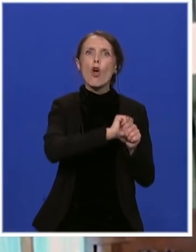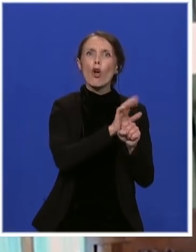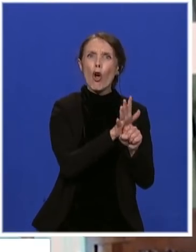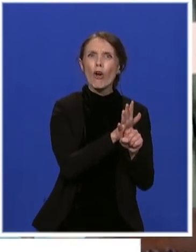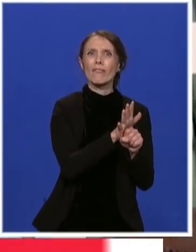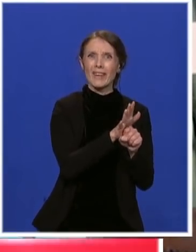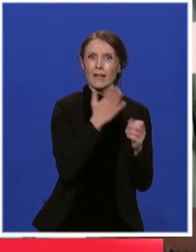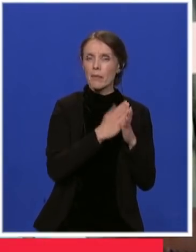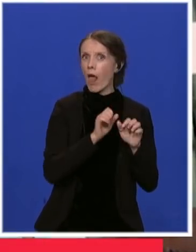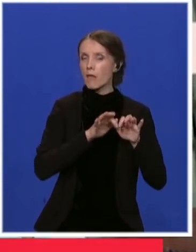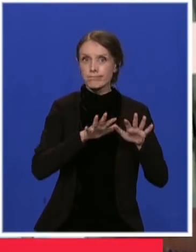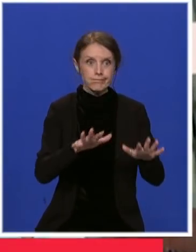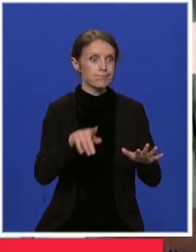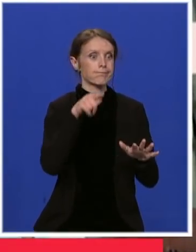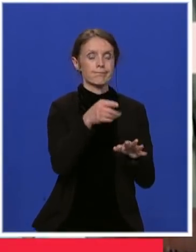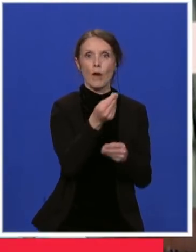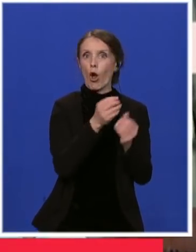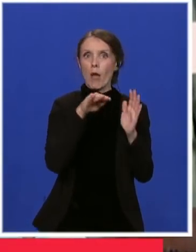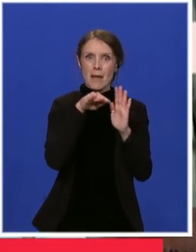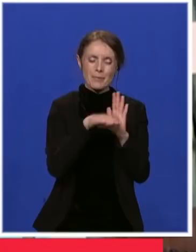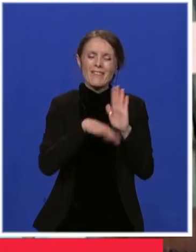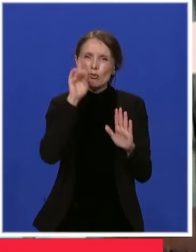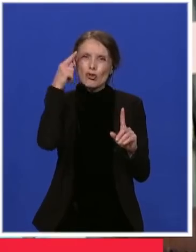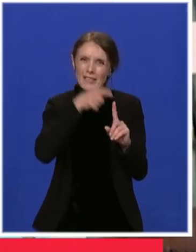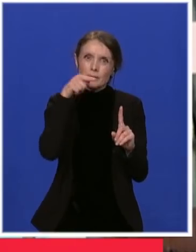epidemijom koronavirusa.